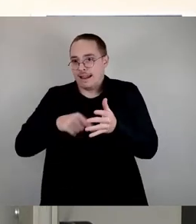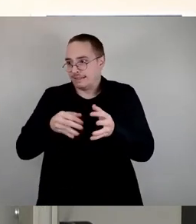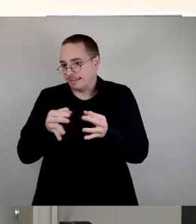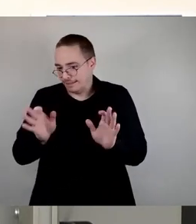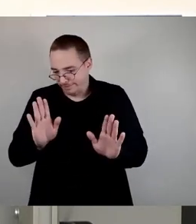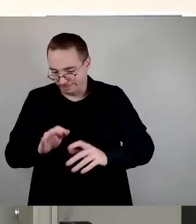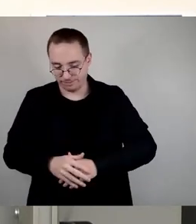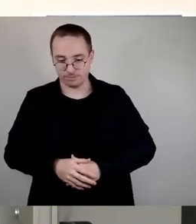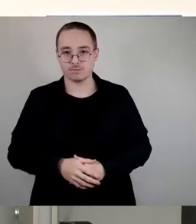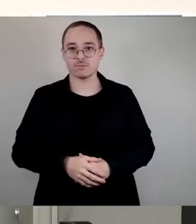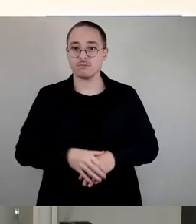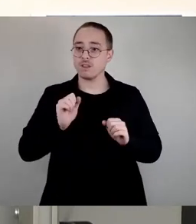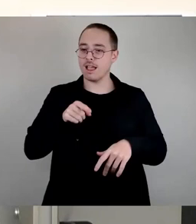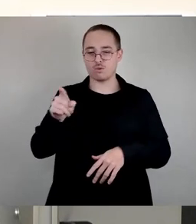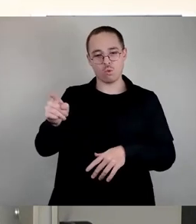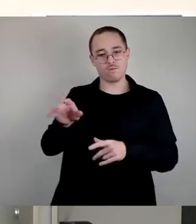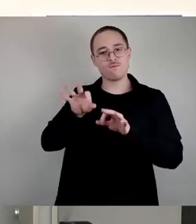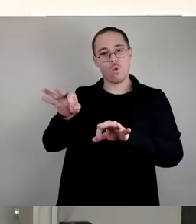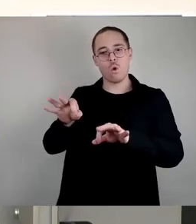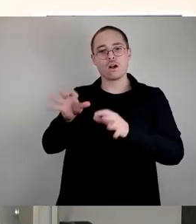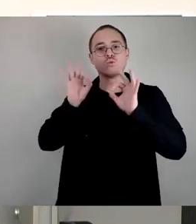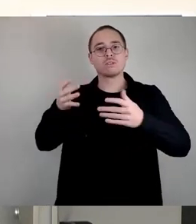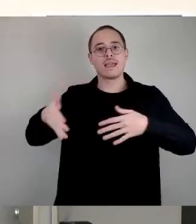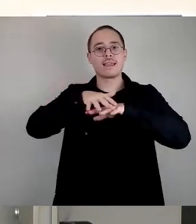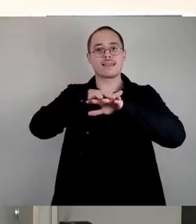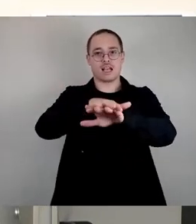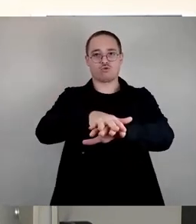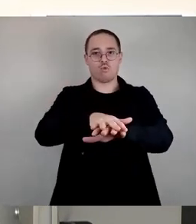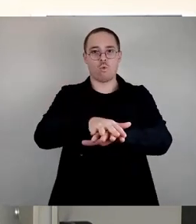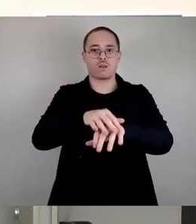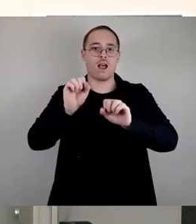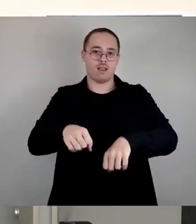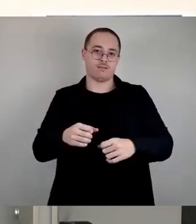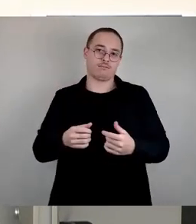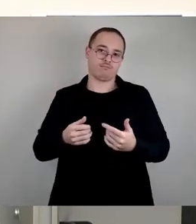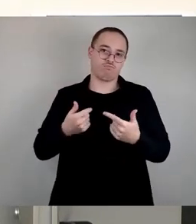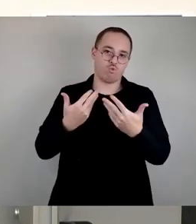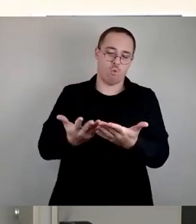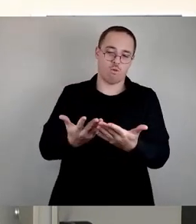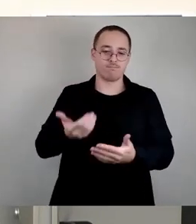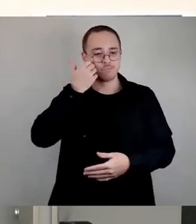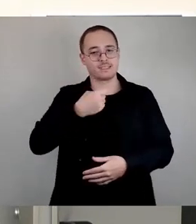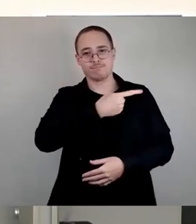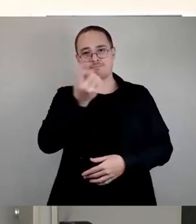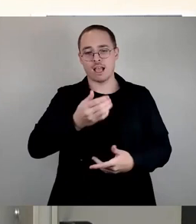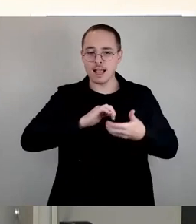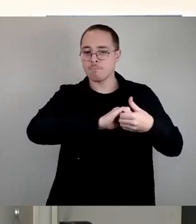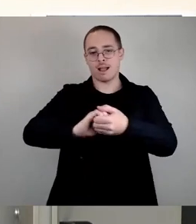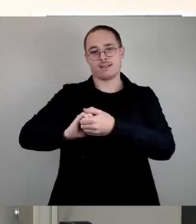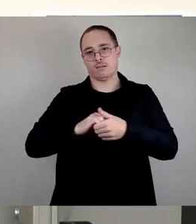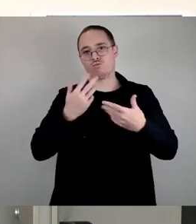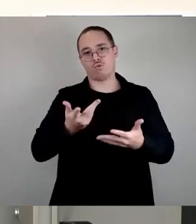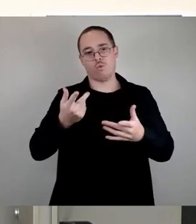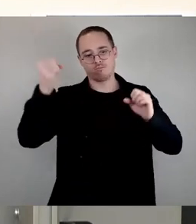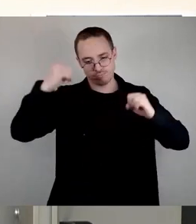sich um gute Integration zu kümmern. Lassen Sie uns gemeinsam dieser Vorlage zustimmen und gleichzeitig damit auch